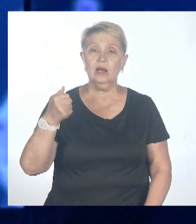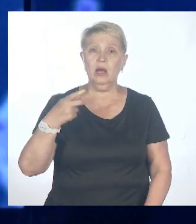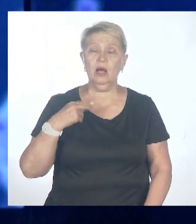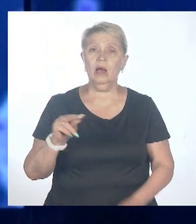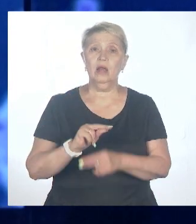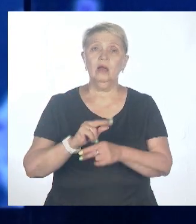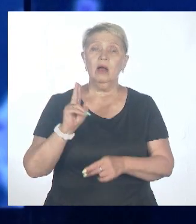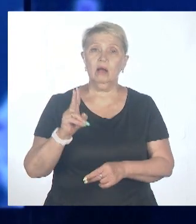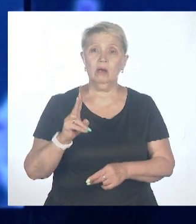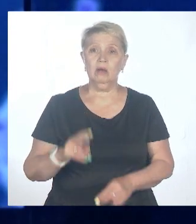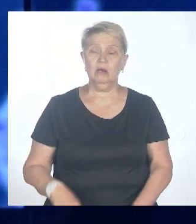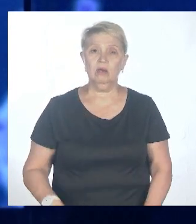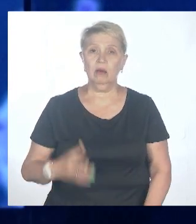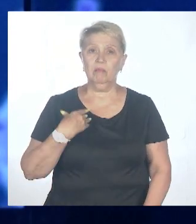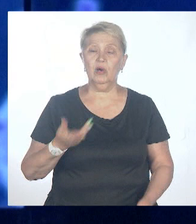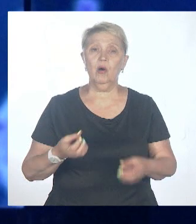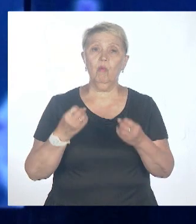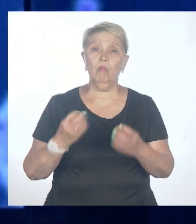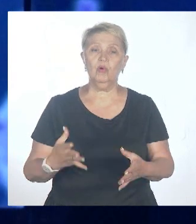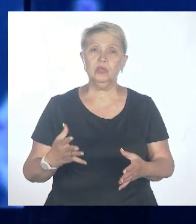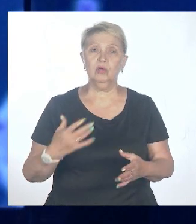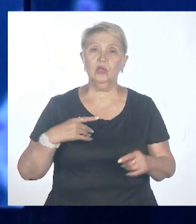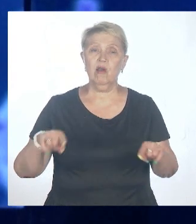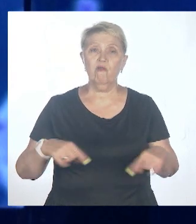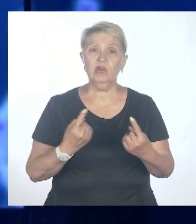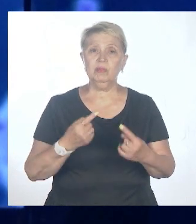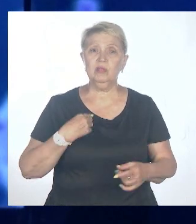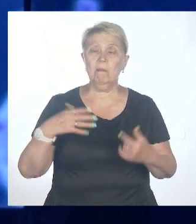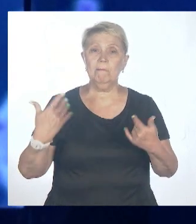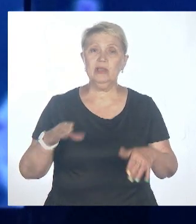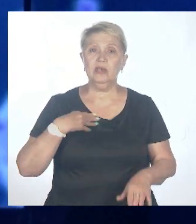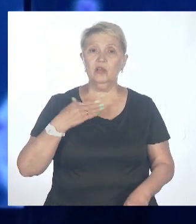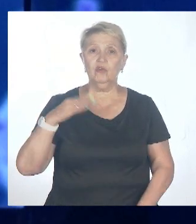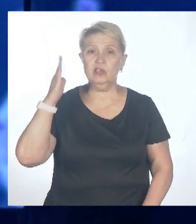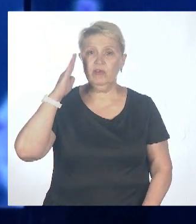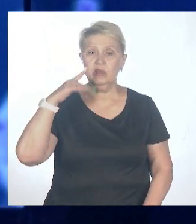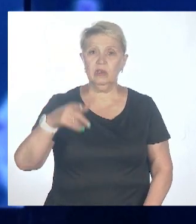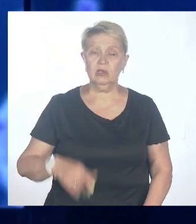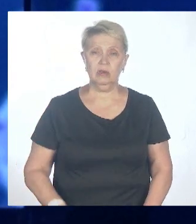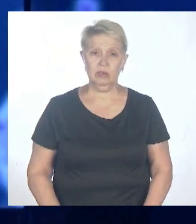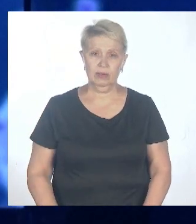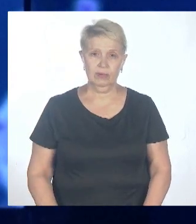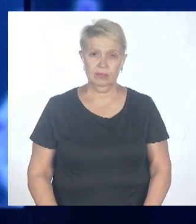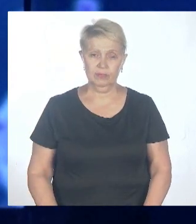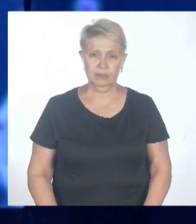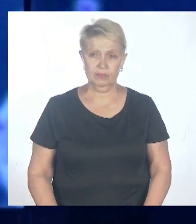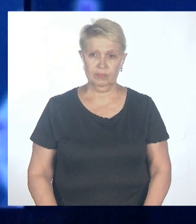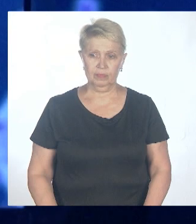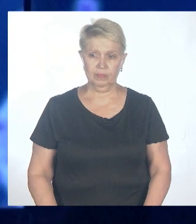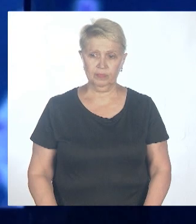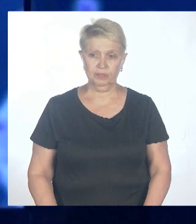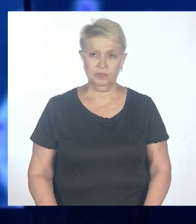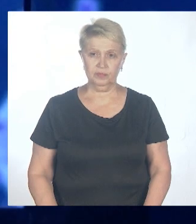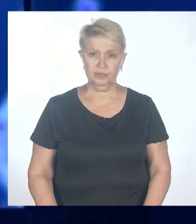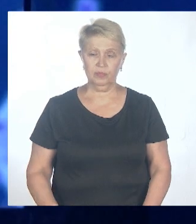восполняем потери жидкости, электролитов и всего остального. И у нас есть эпидемические подходы к этому делу. Поэтому, скорее всего,